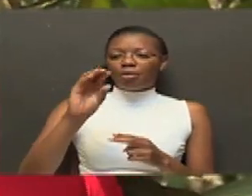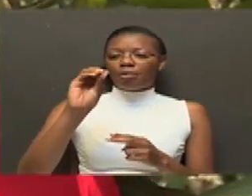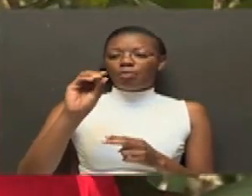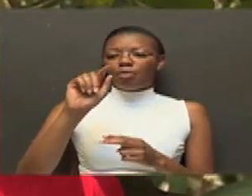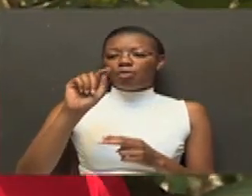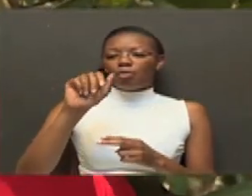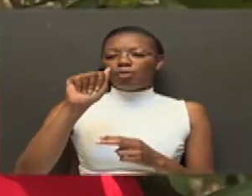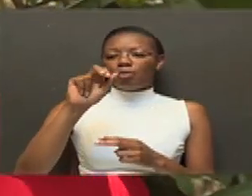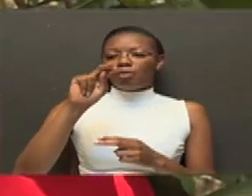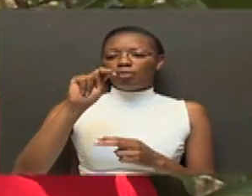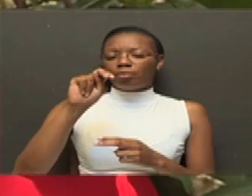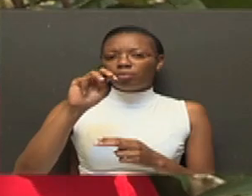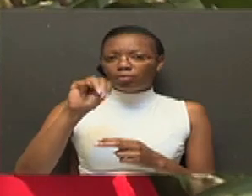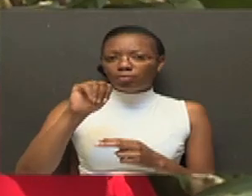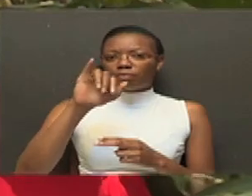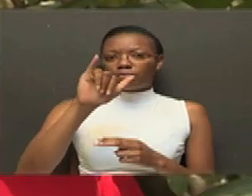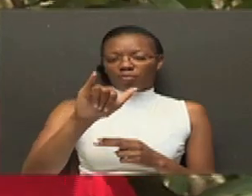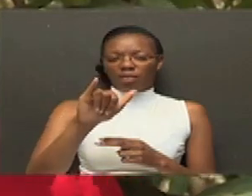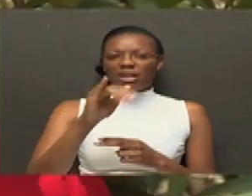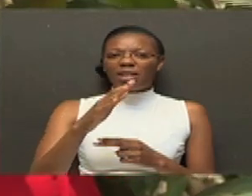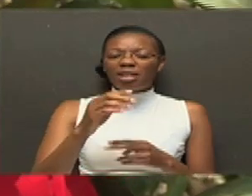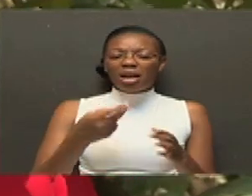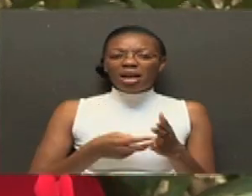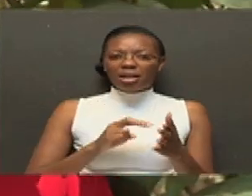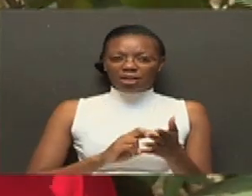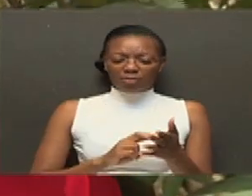Ethno botani hizo ni traditional uses